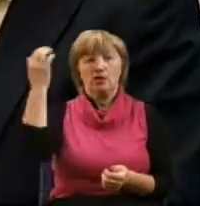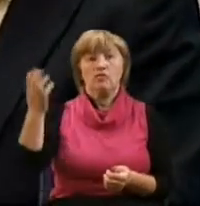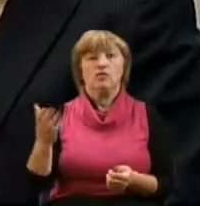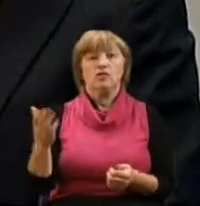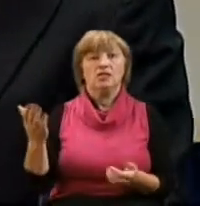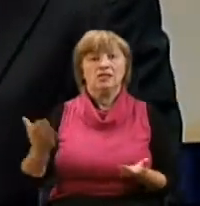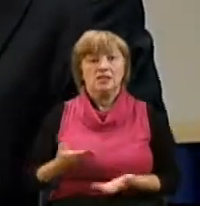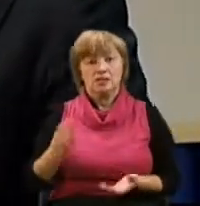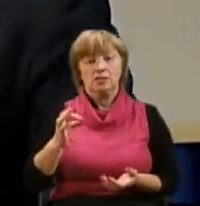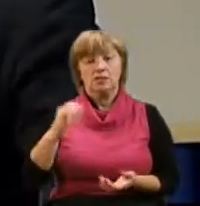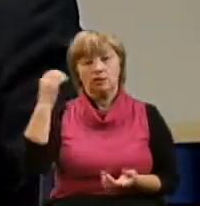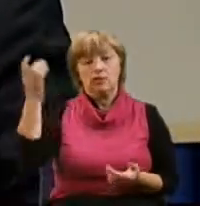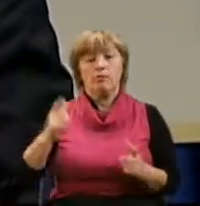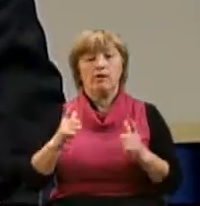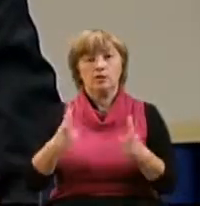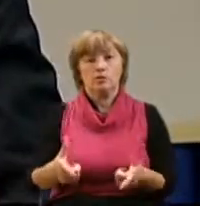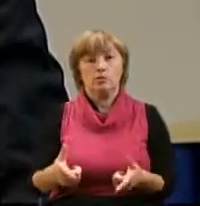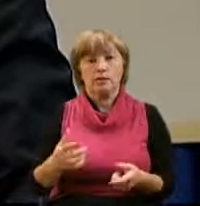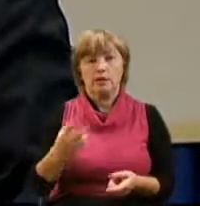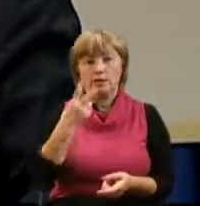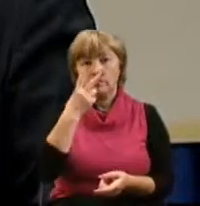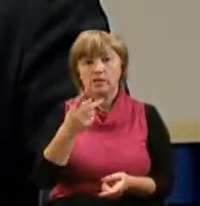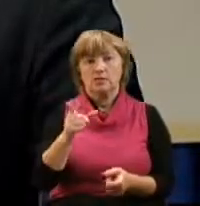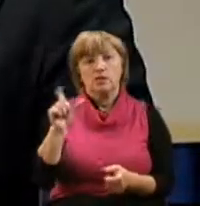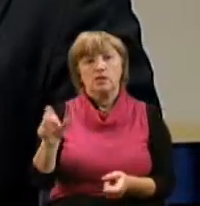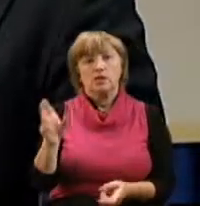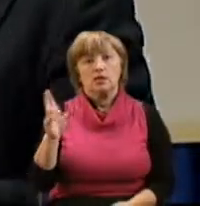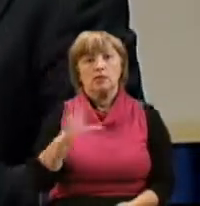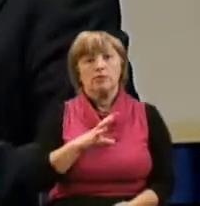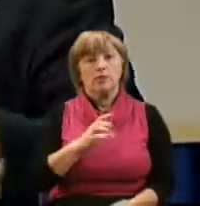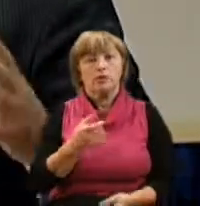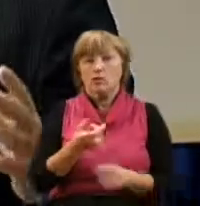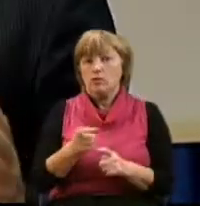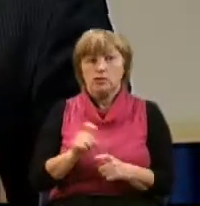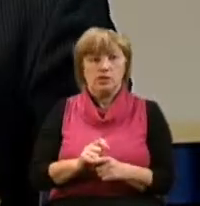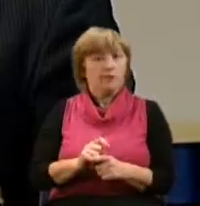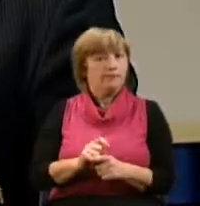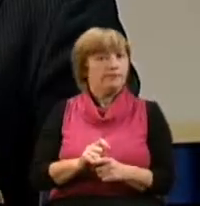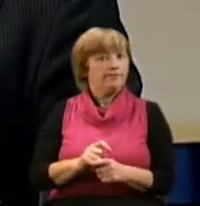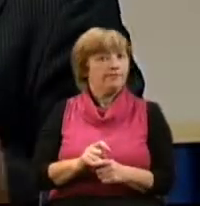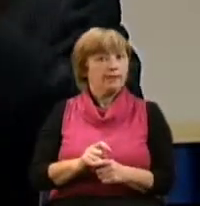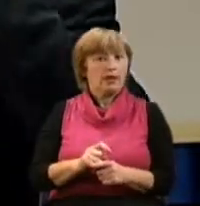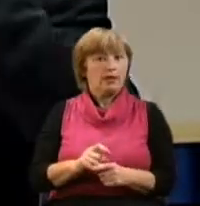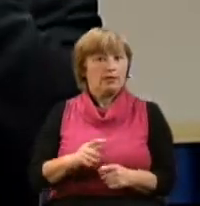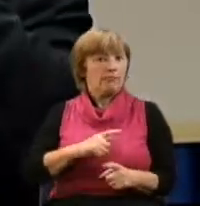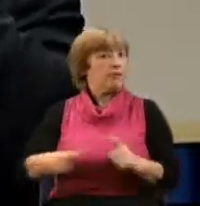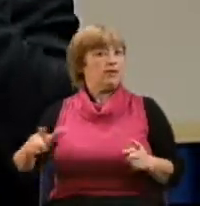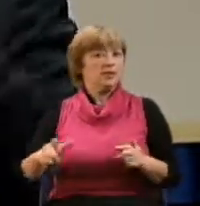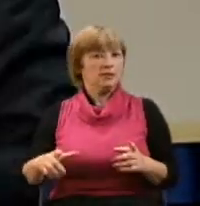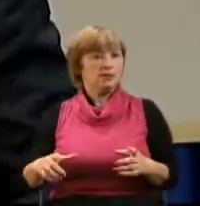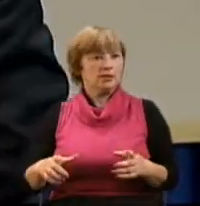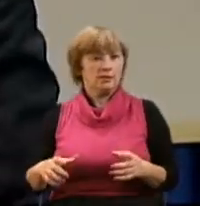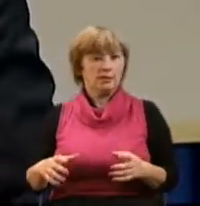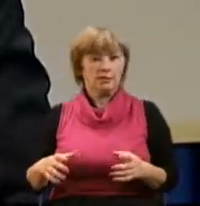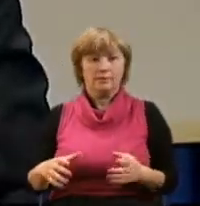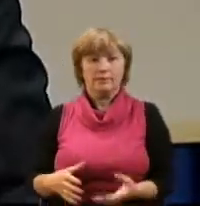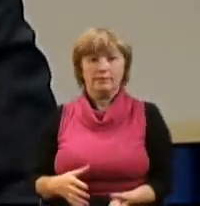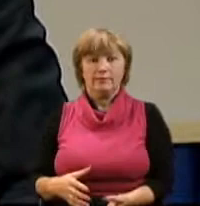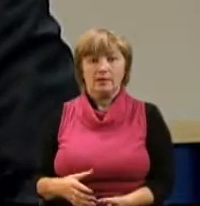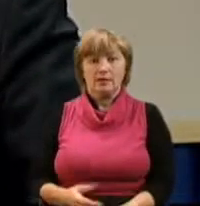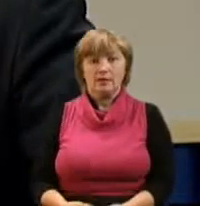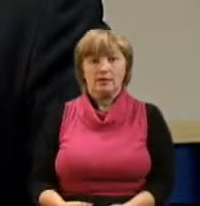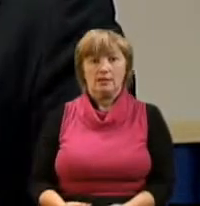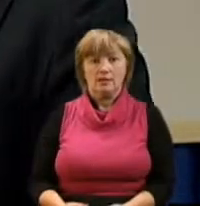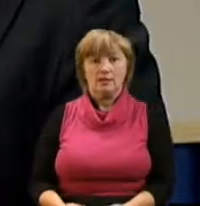поступках, то мы видим человека, который был очень импульсивным, человека, который был